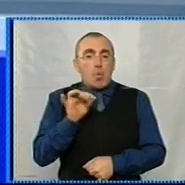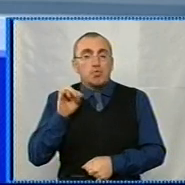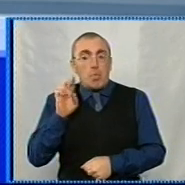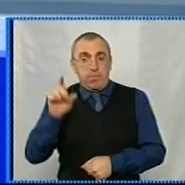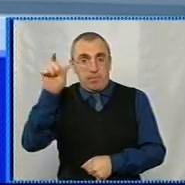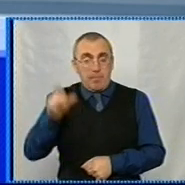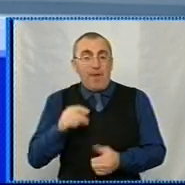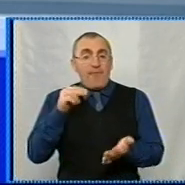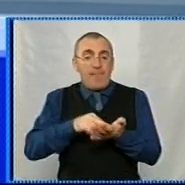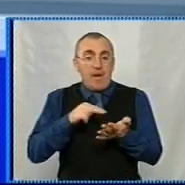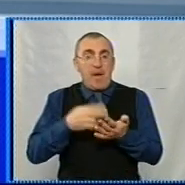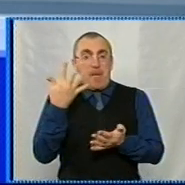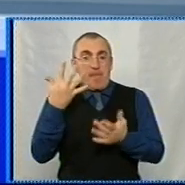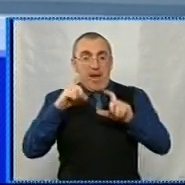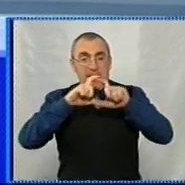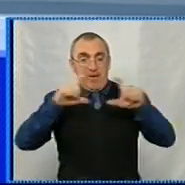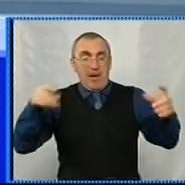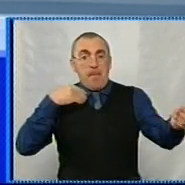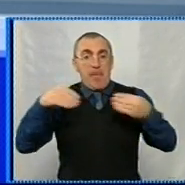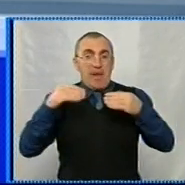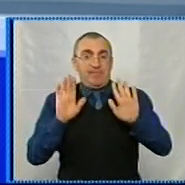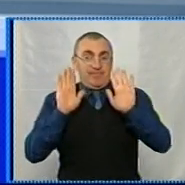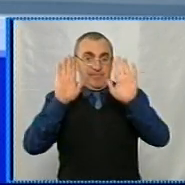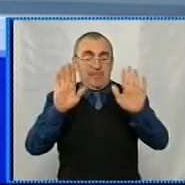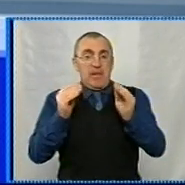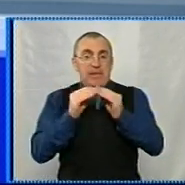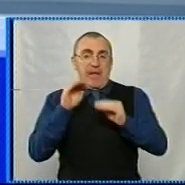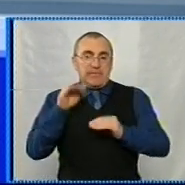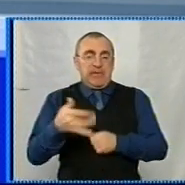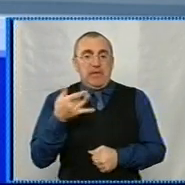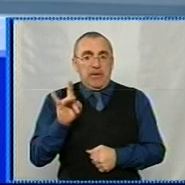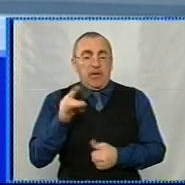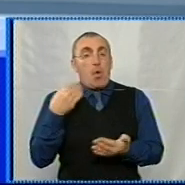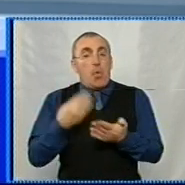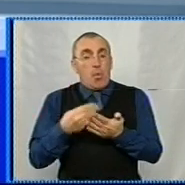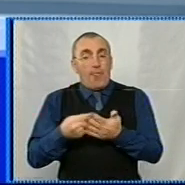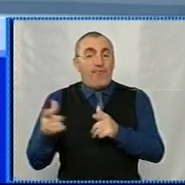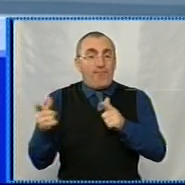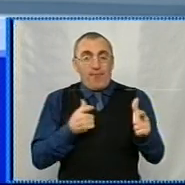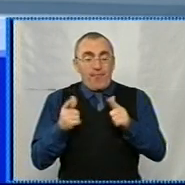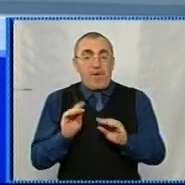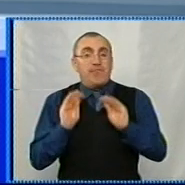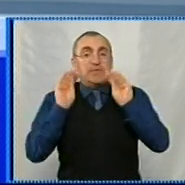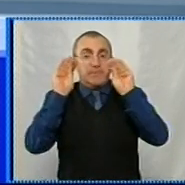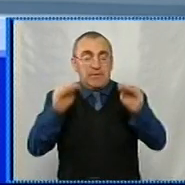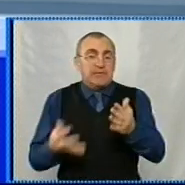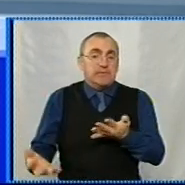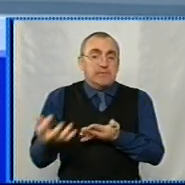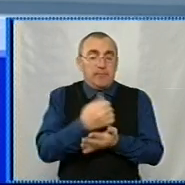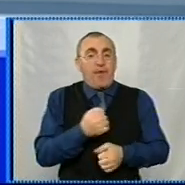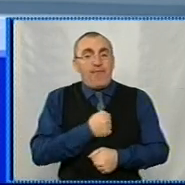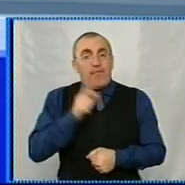За його словами, вартість п'яти виготовлених з пасмаси табличок – 10 тисяч гривень. Гроші на виготовлення та встановлення зібрали